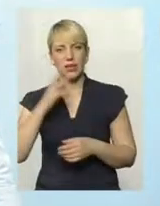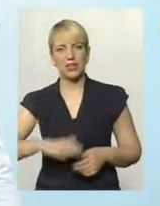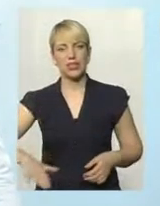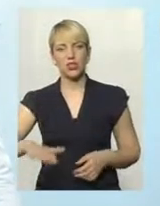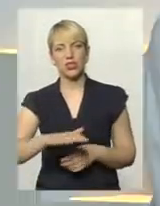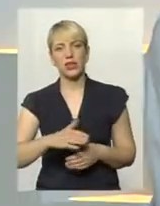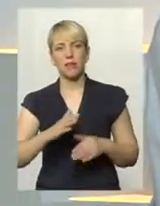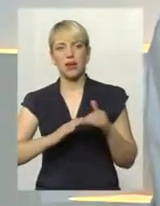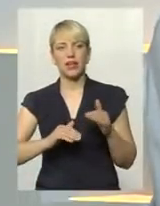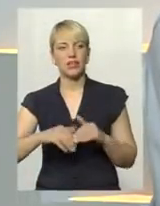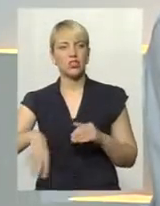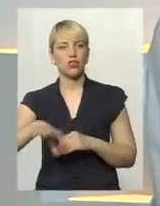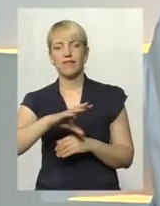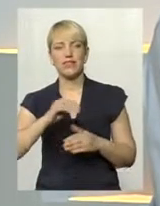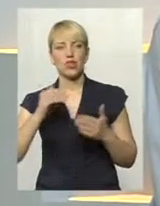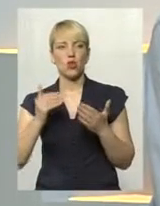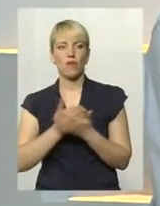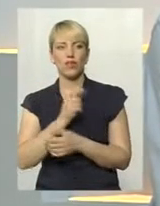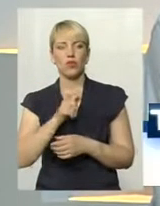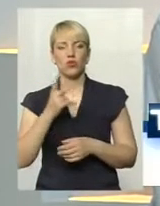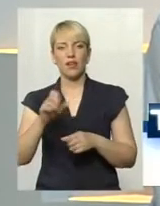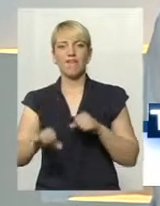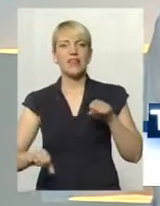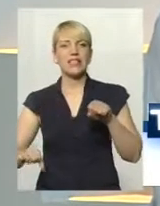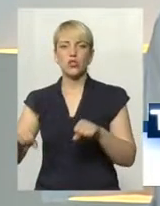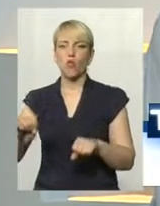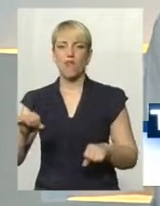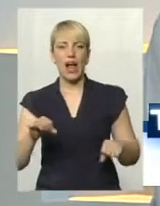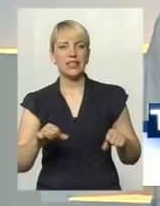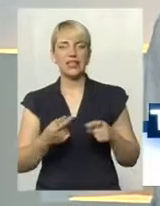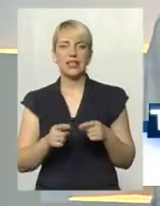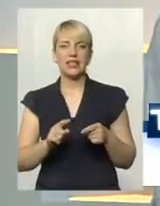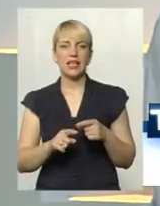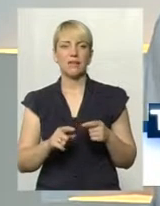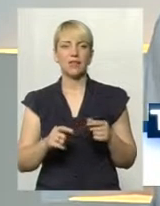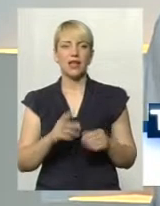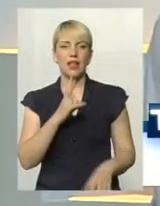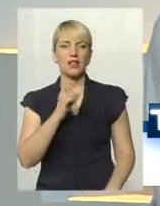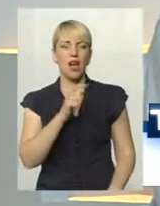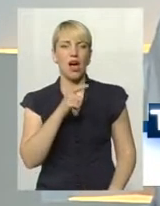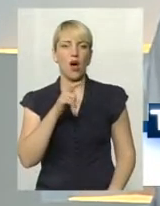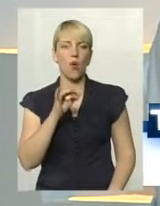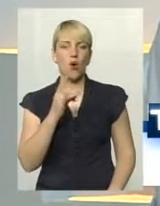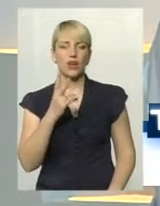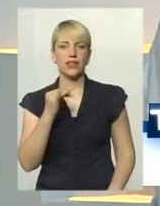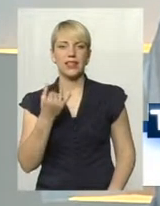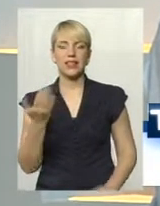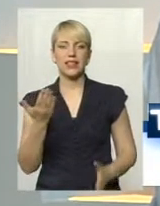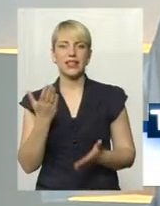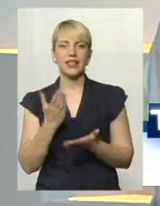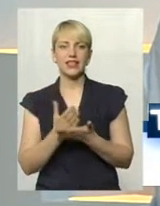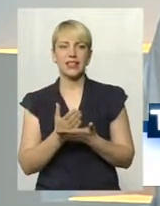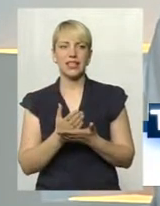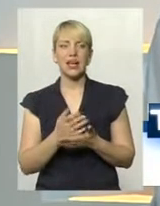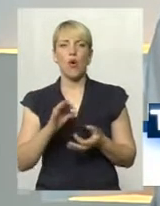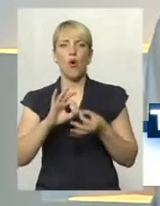Практично всі нові люди. Якщо взяти висловальників, рівня Сергія Нагорного, який став олімпійським чемпіоном 40